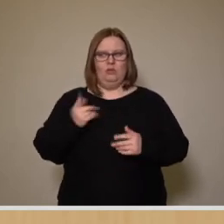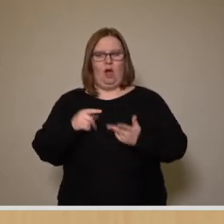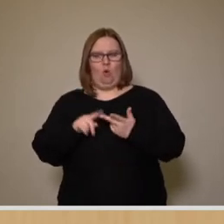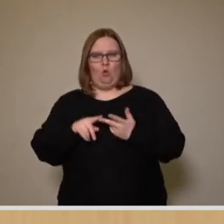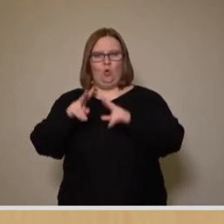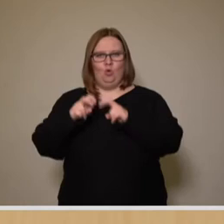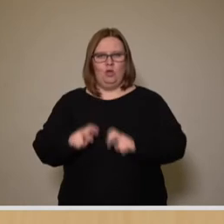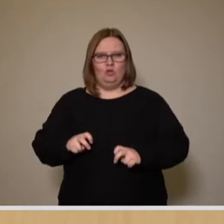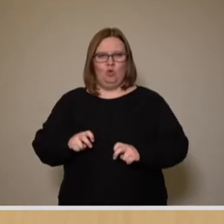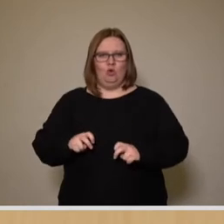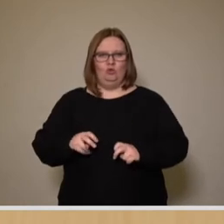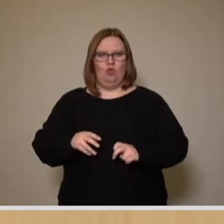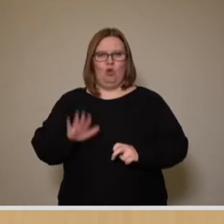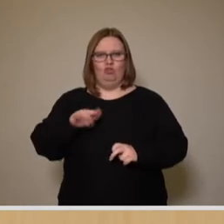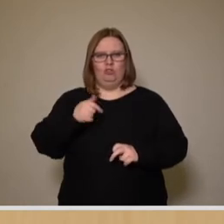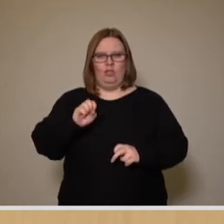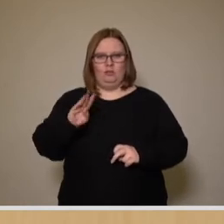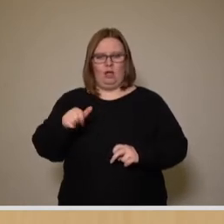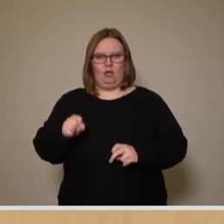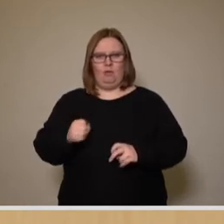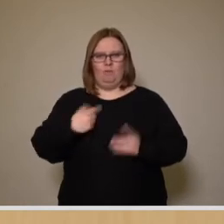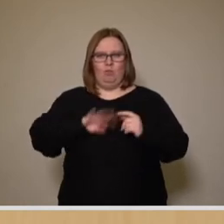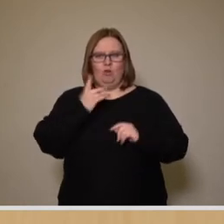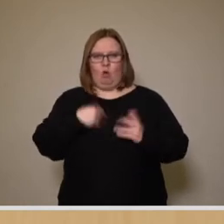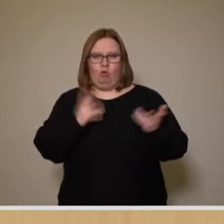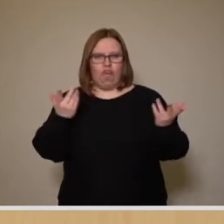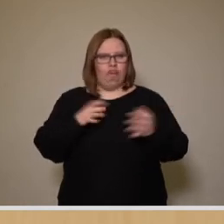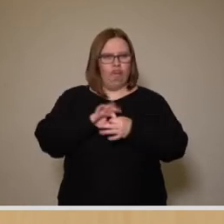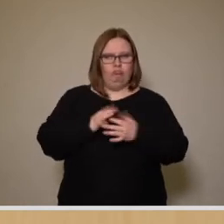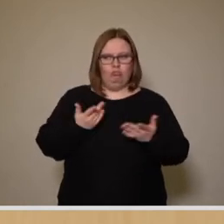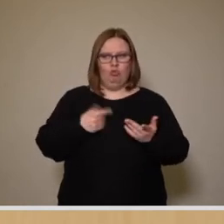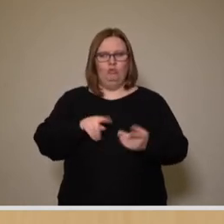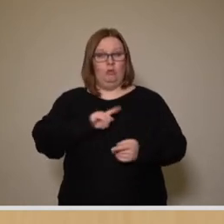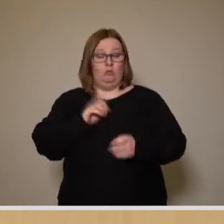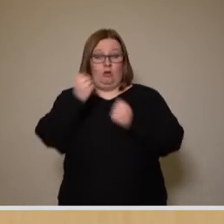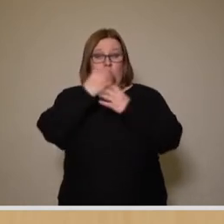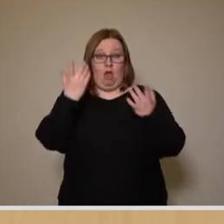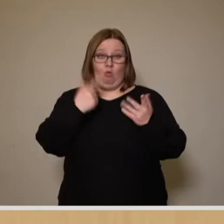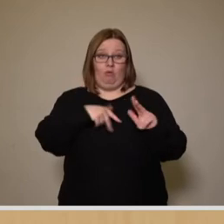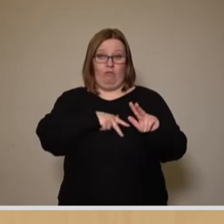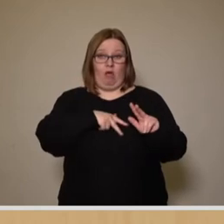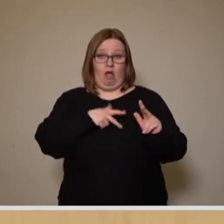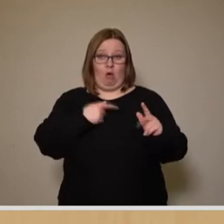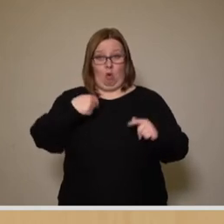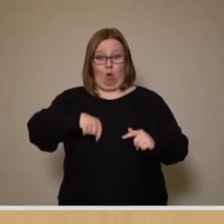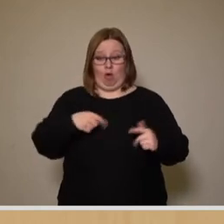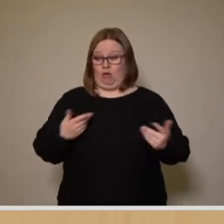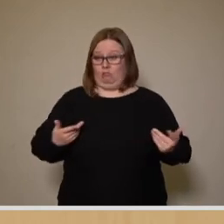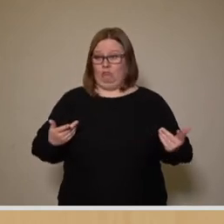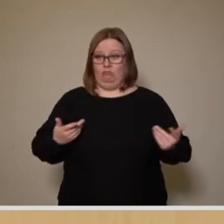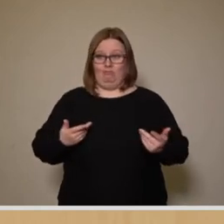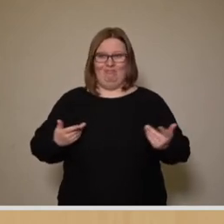eine Untersuchung zur Stesat draufstehen, die uns aktuell noch nicht vorliegt. Insoweit sind wir, das müssen wir ganz ehrlich zugeben, heute nur